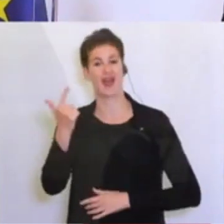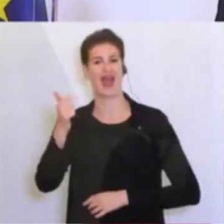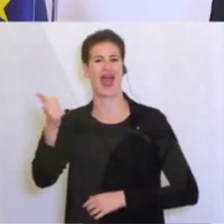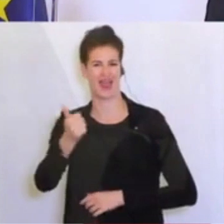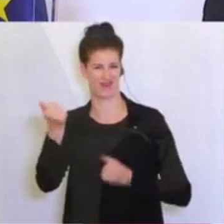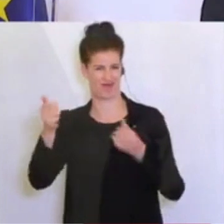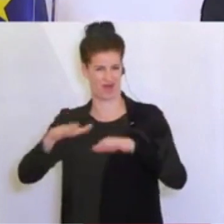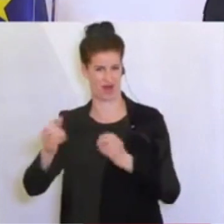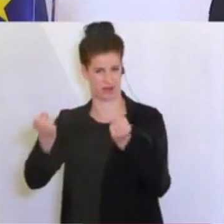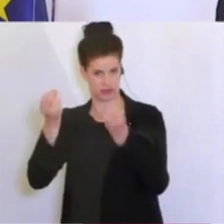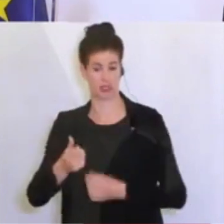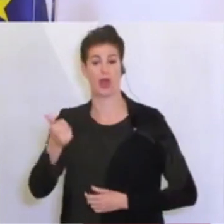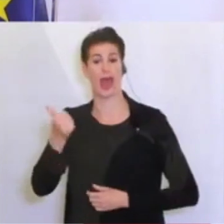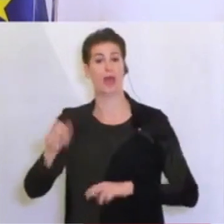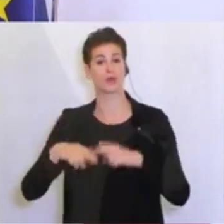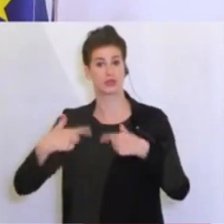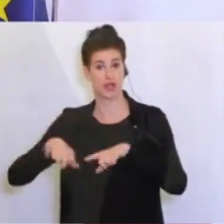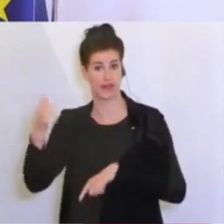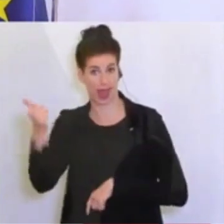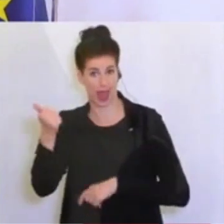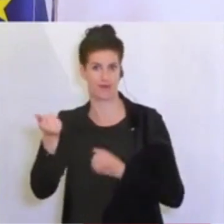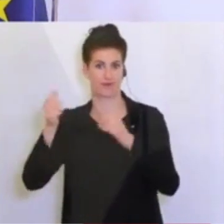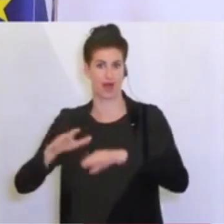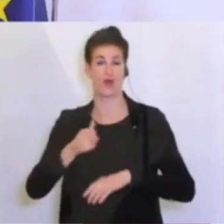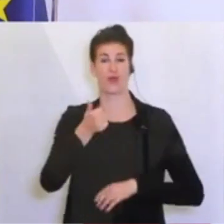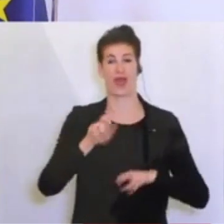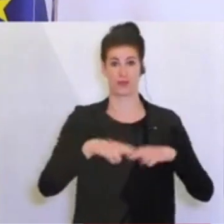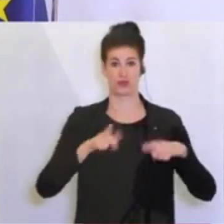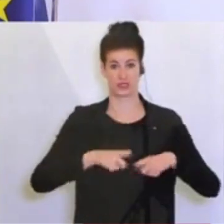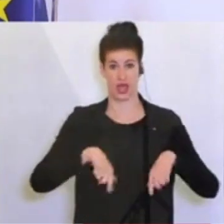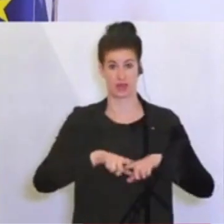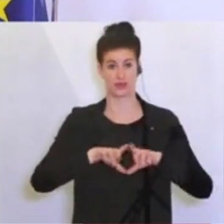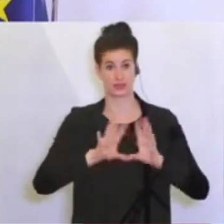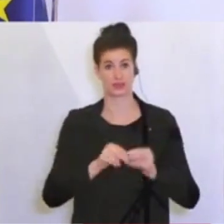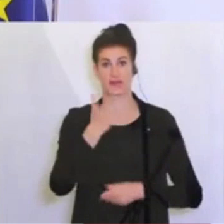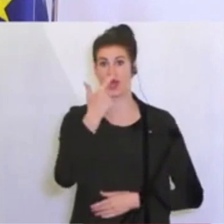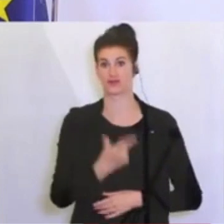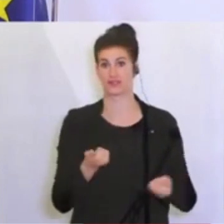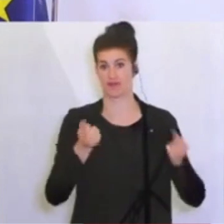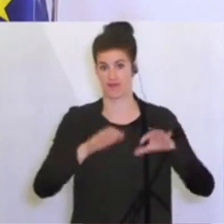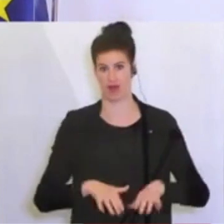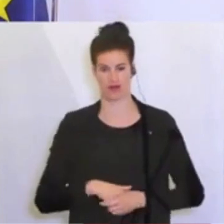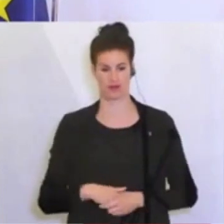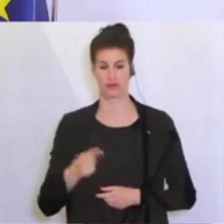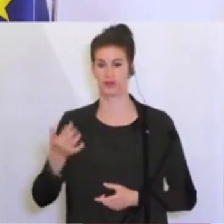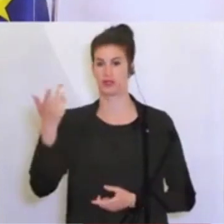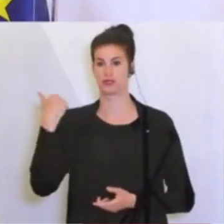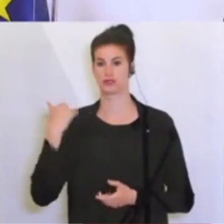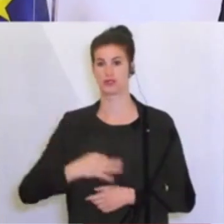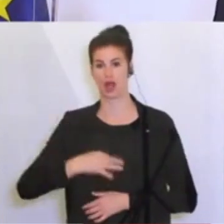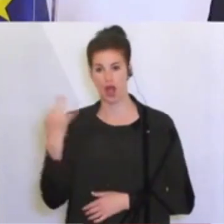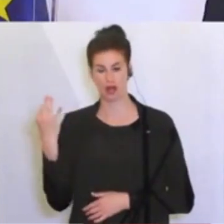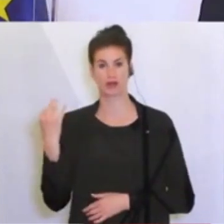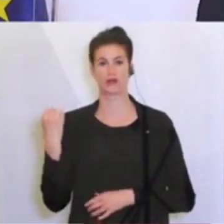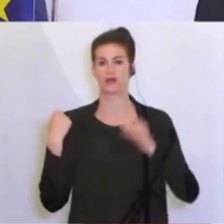und ein Bundesland mit 23 Fällen. Wir haben in den letzten Tagen, ich möchte sogar sagen in den letzten